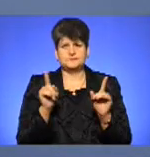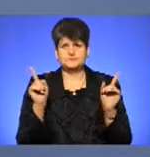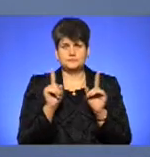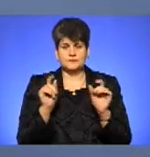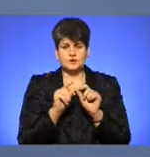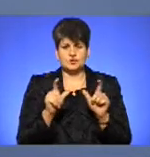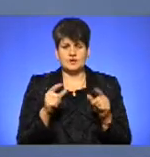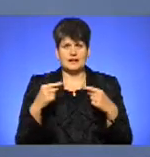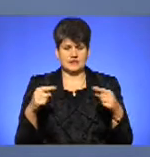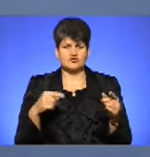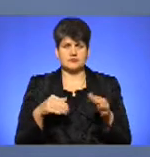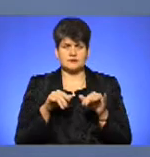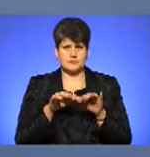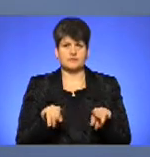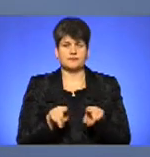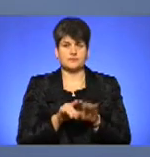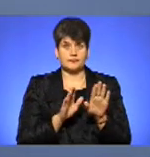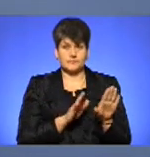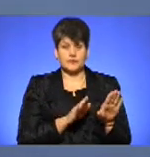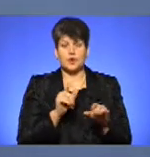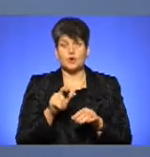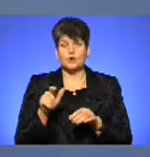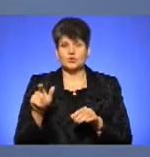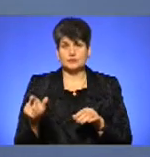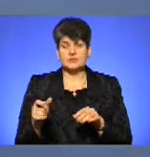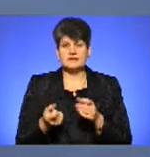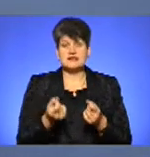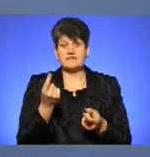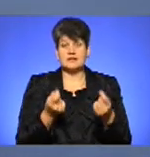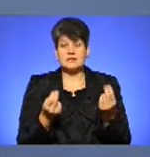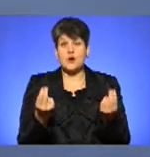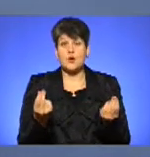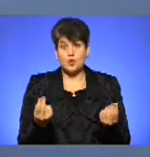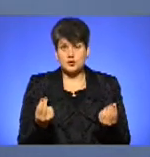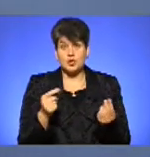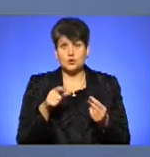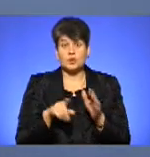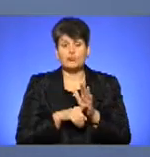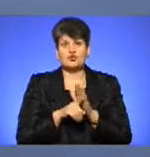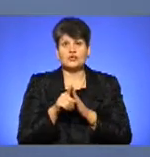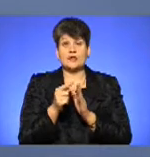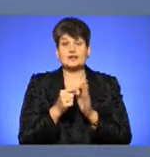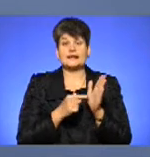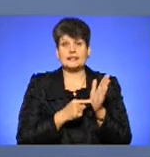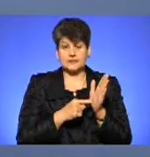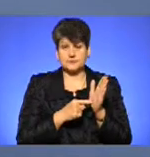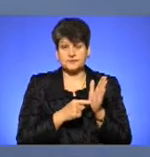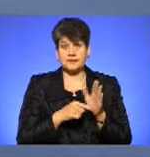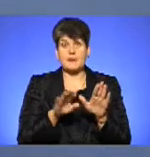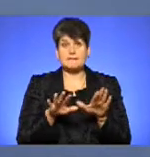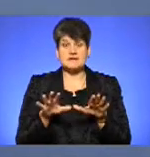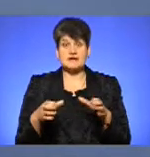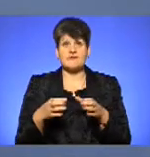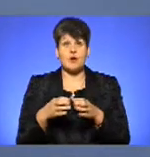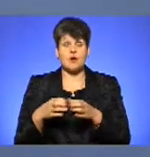а багатьох інших справ. Бо люди, з'явилися гроші, і люди починають їх ділити. Тобто, місцеві